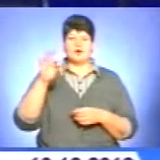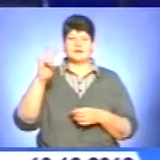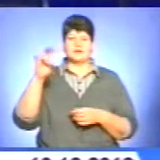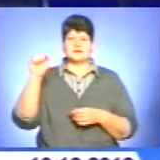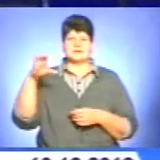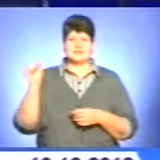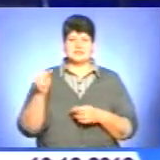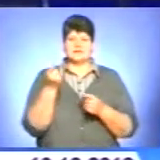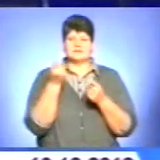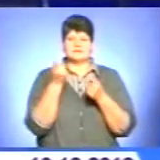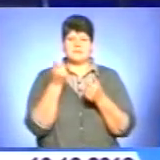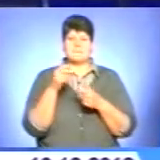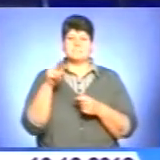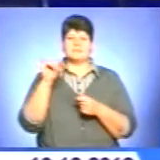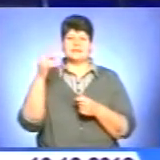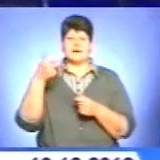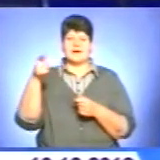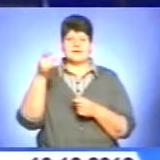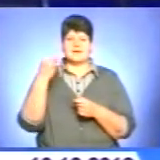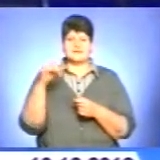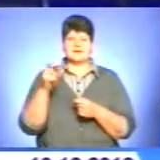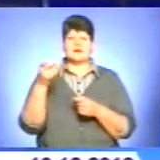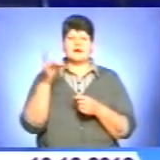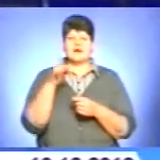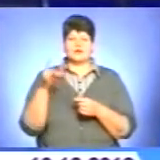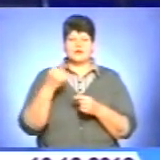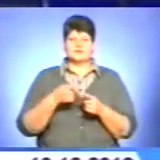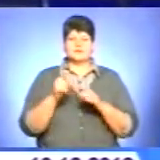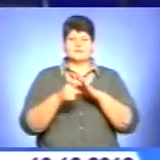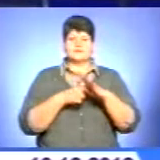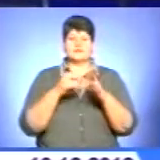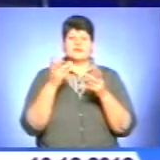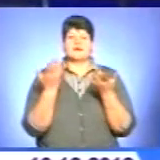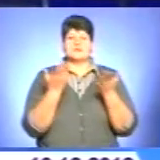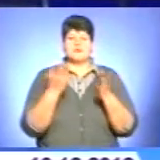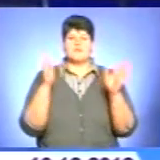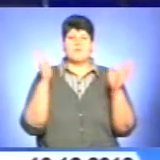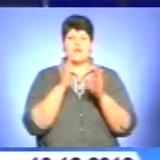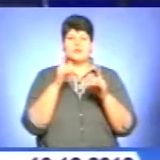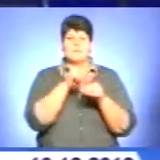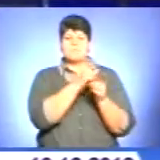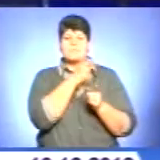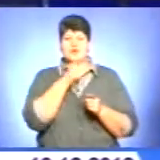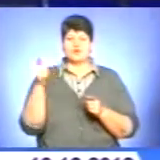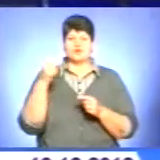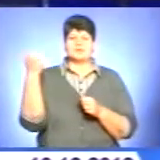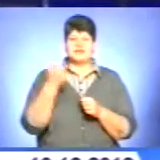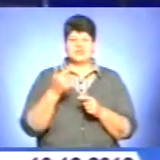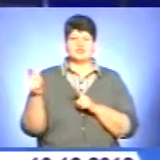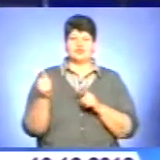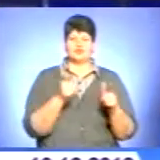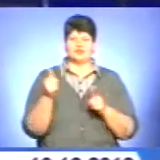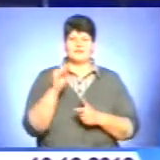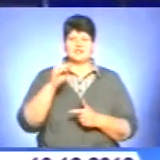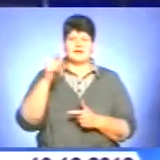частково Підгаєцький райони. Наші кореспонденти дізналися, якої погоди чекати протягом тижня і чи готові комунальні служби до снігових